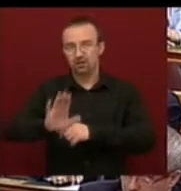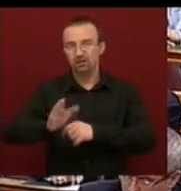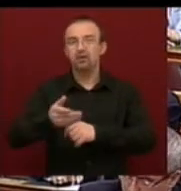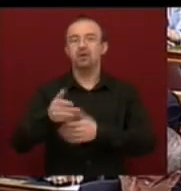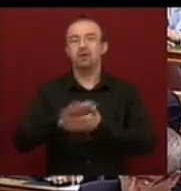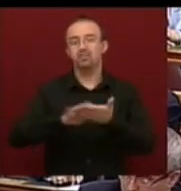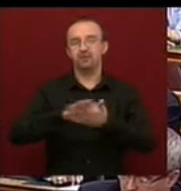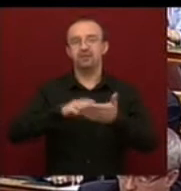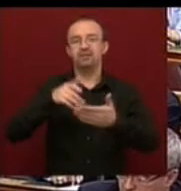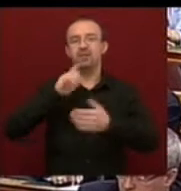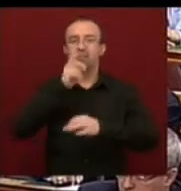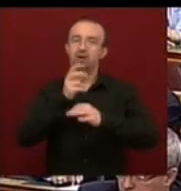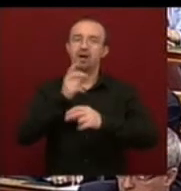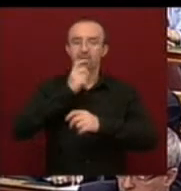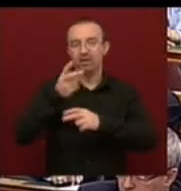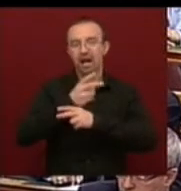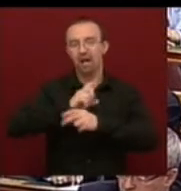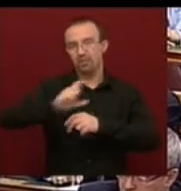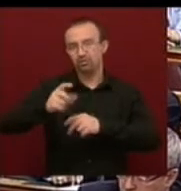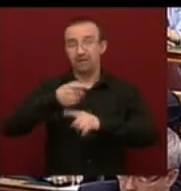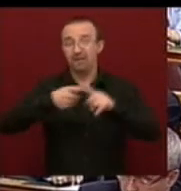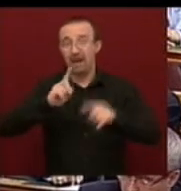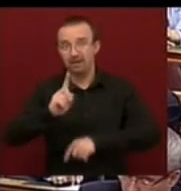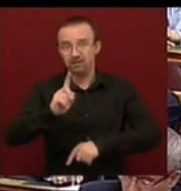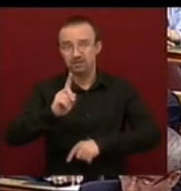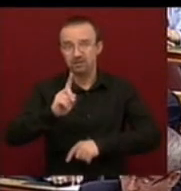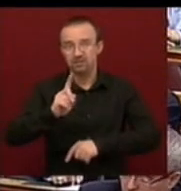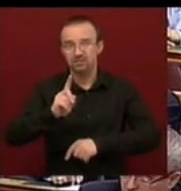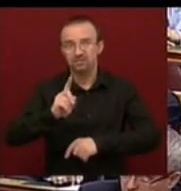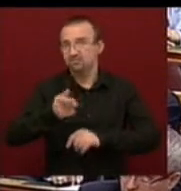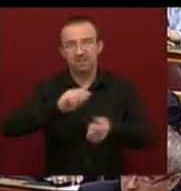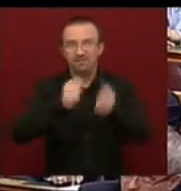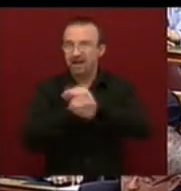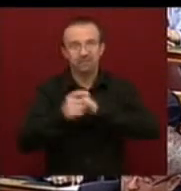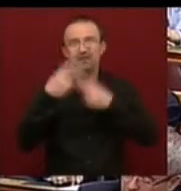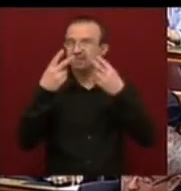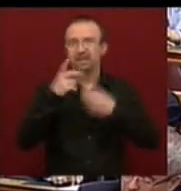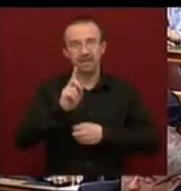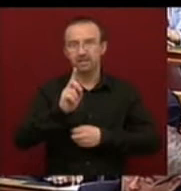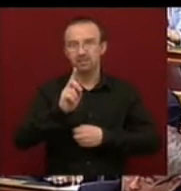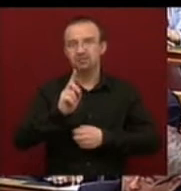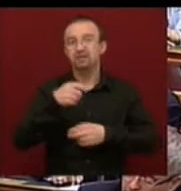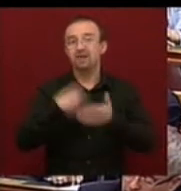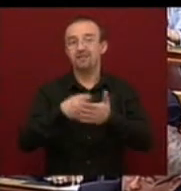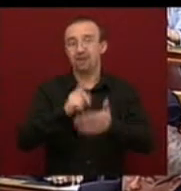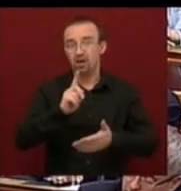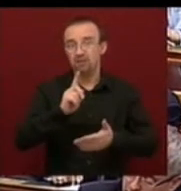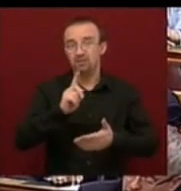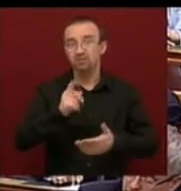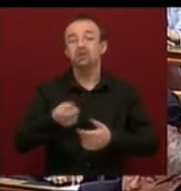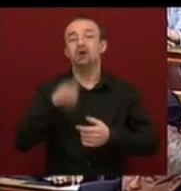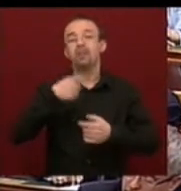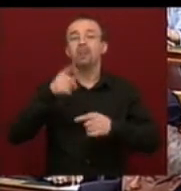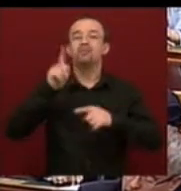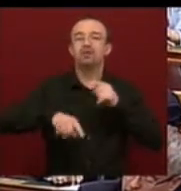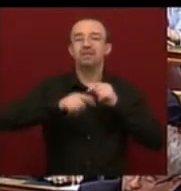amely a teljes magyar államadósság közel fele, jottányit sem változik az értéke devizában attól, hogy